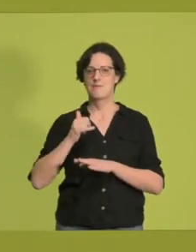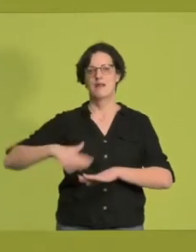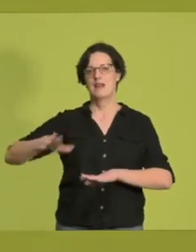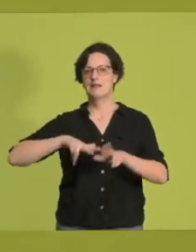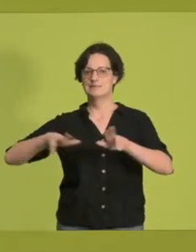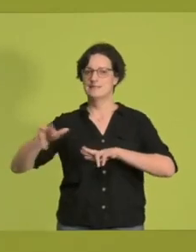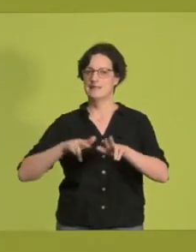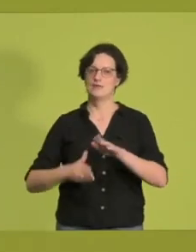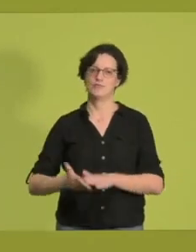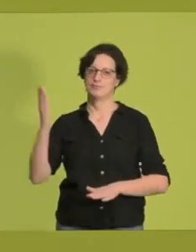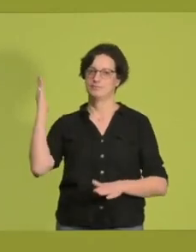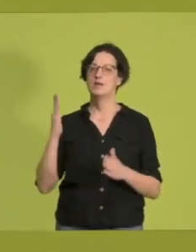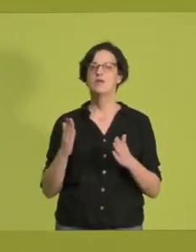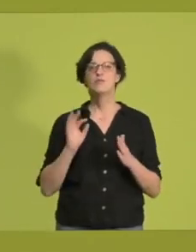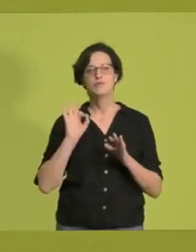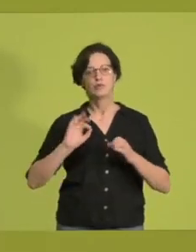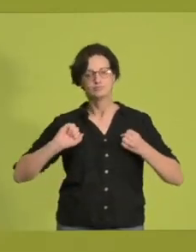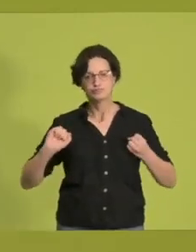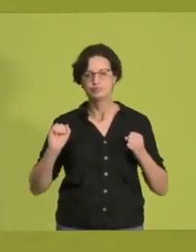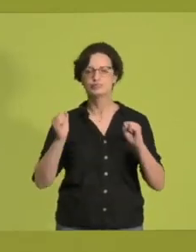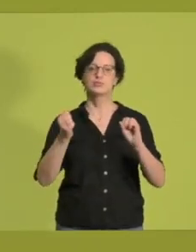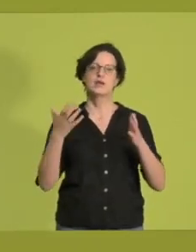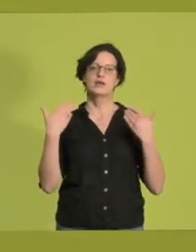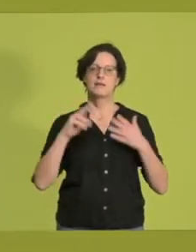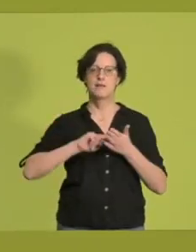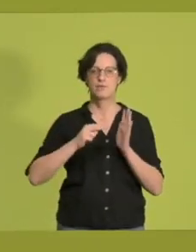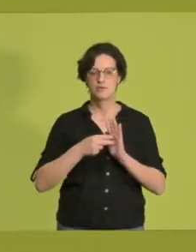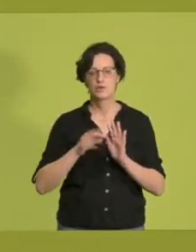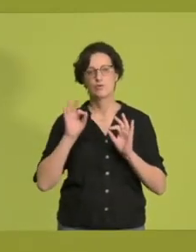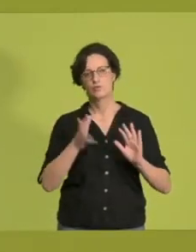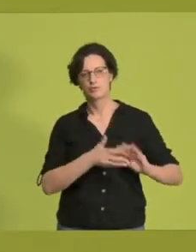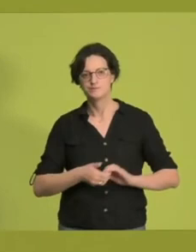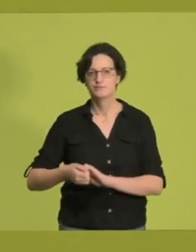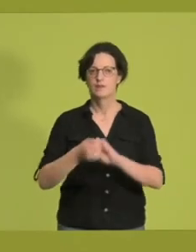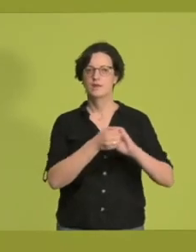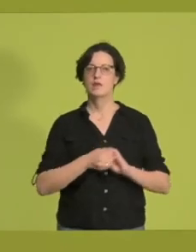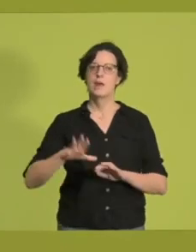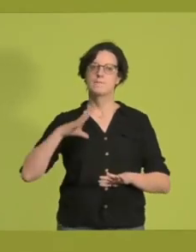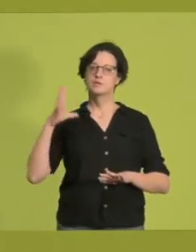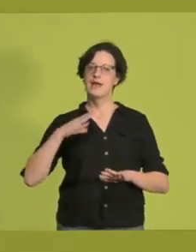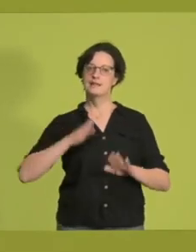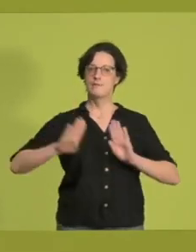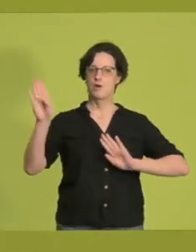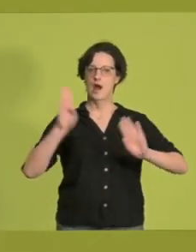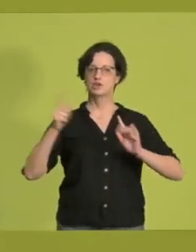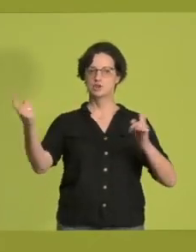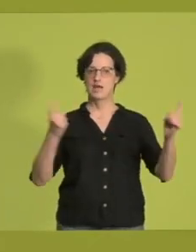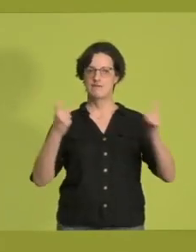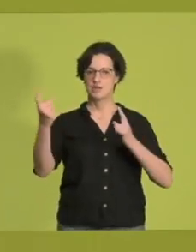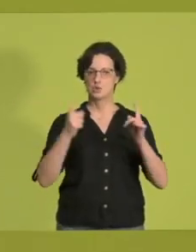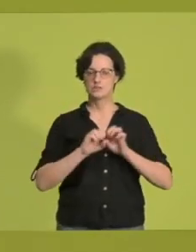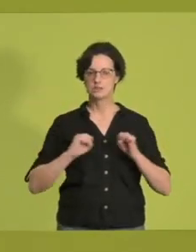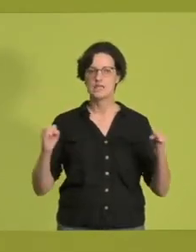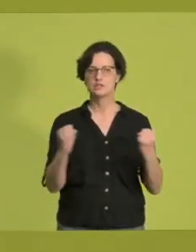Klimapolitik, für den Zusammenhalt in einer modernen demokratischen Einwanderungsgesellschaft und für eine Politik,